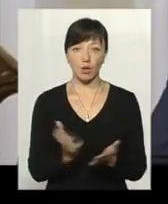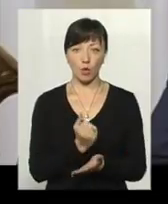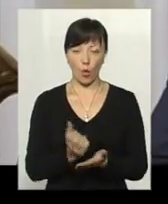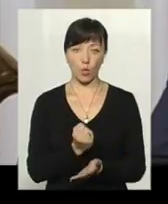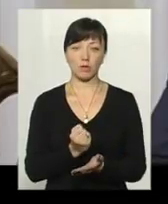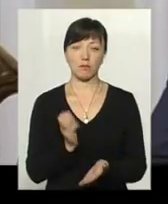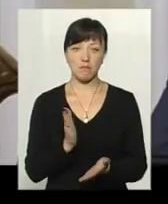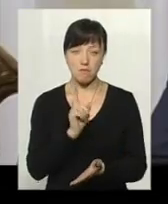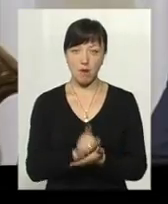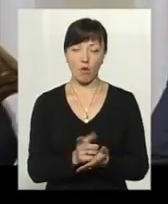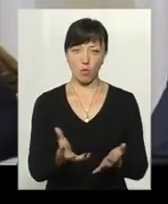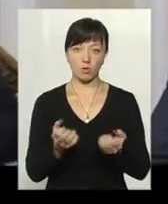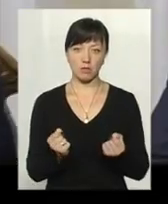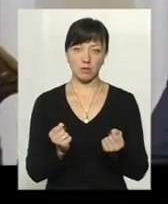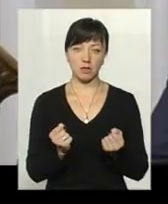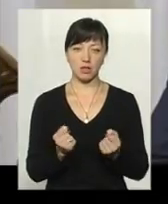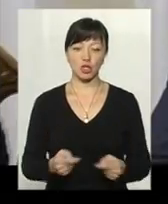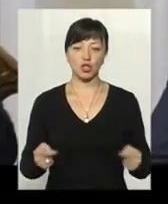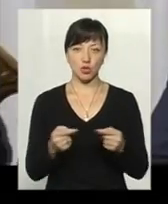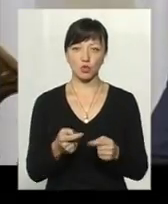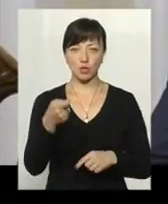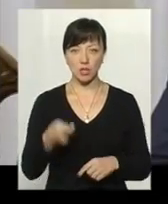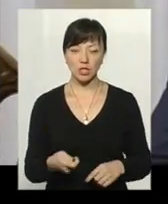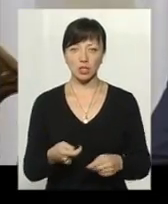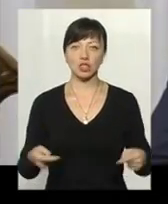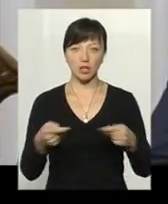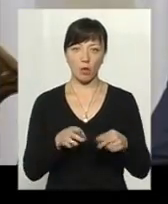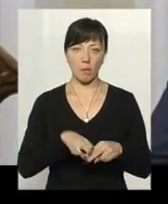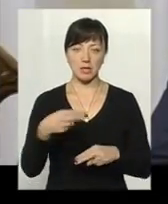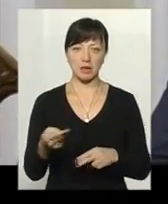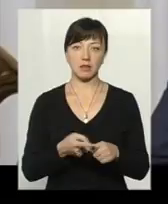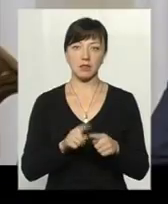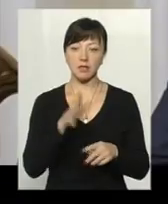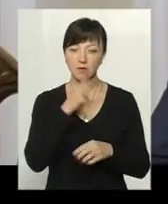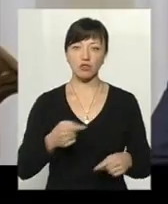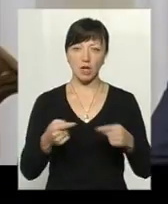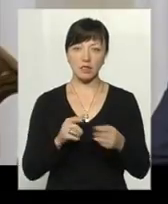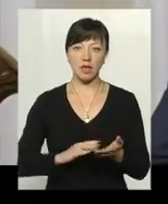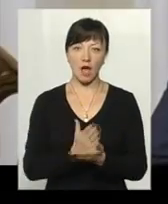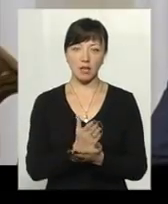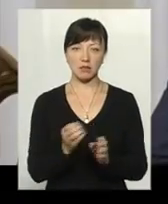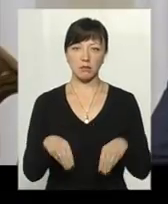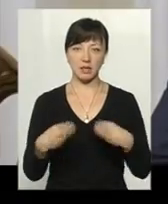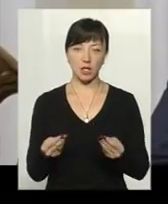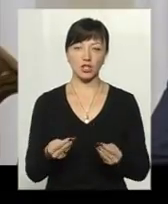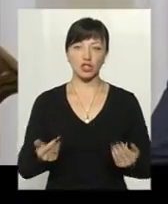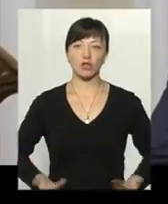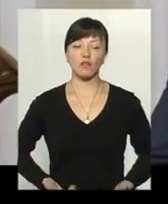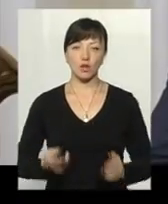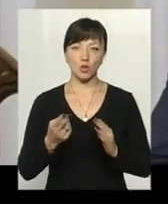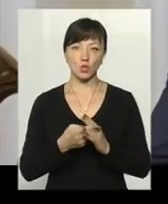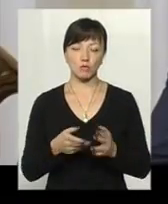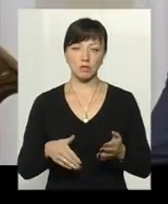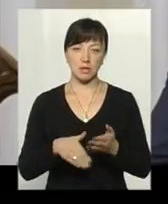мають отримати чітку знижку, чіткий компенсатор. Це вчасне, якісне призначення житлових субсидій.